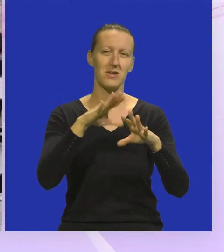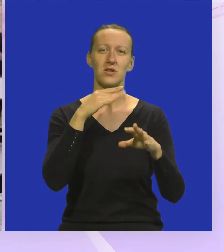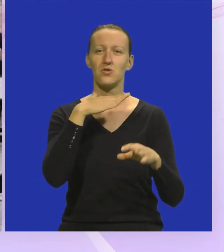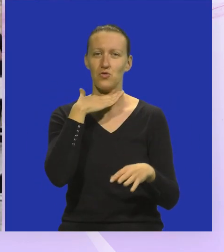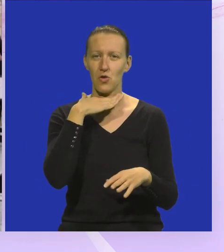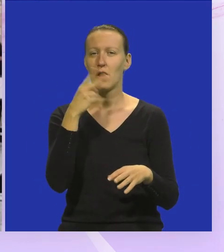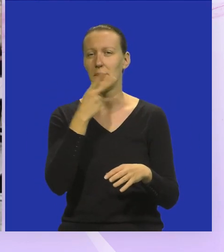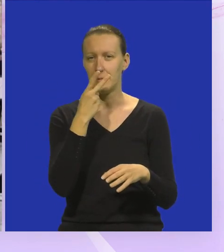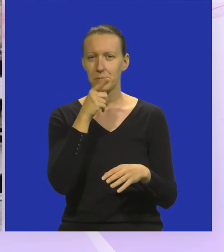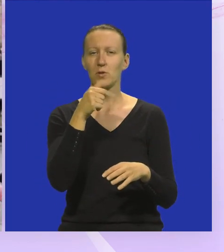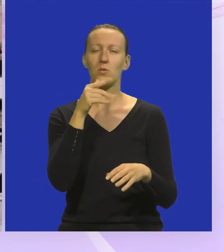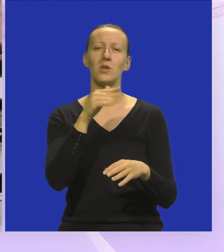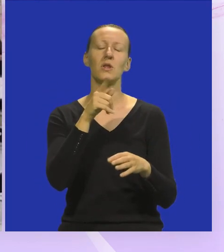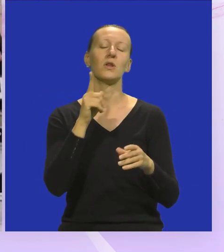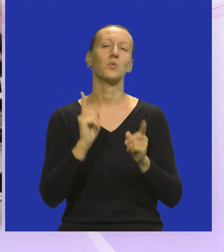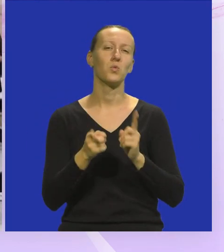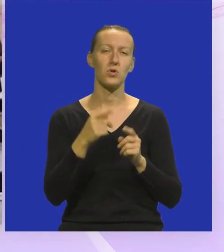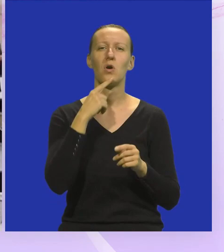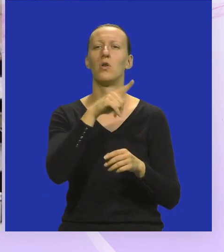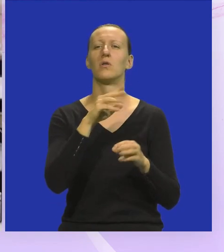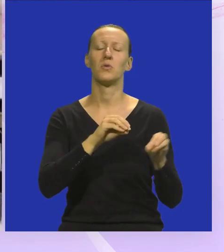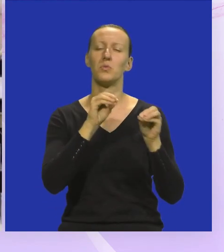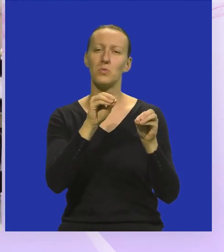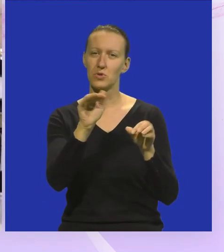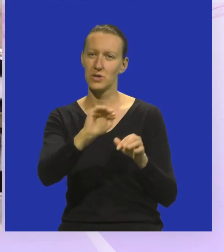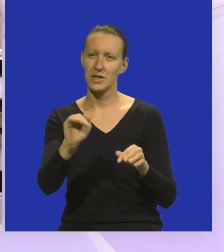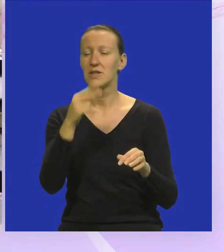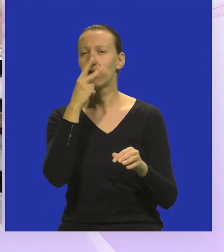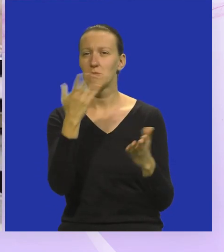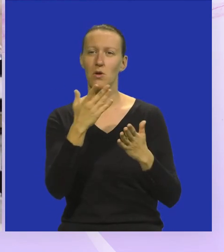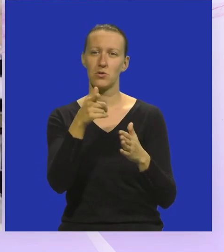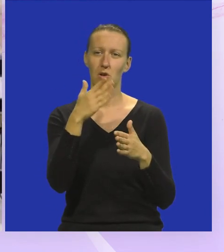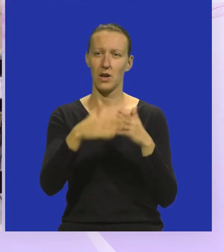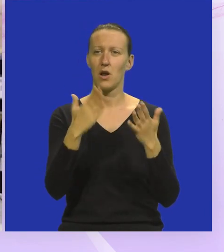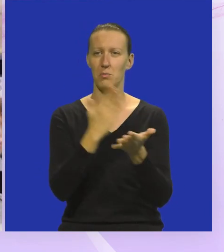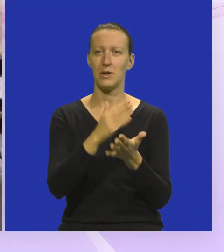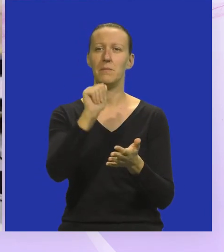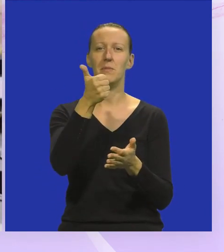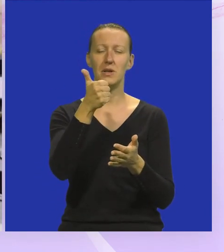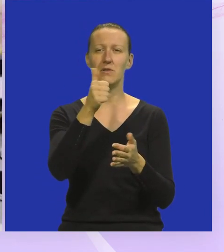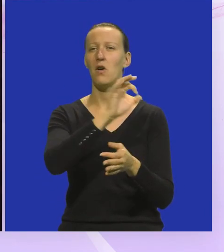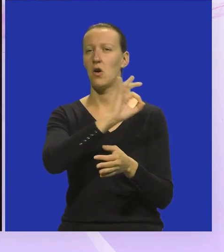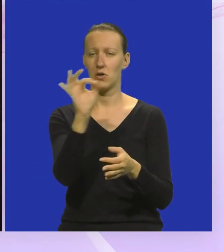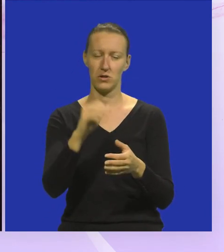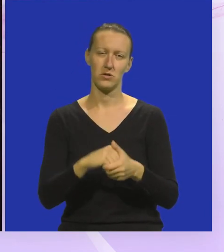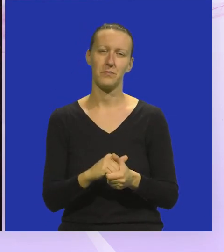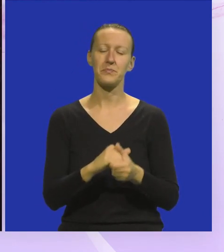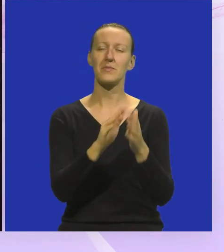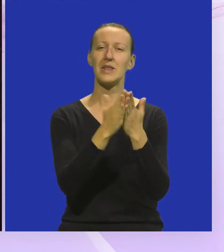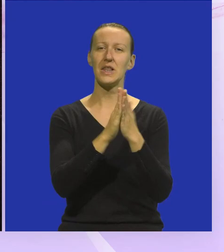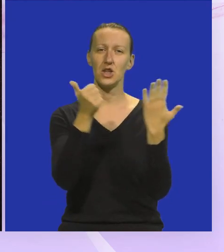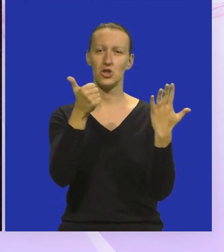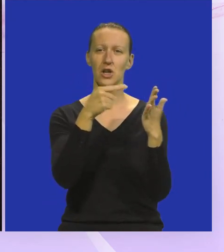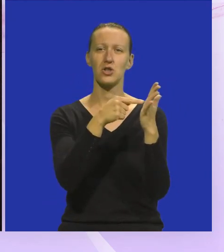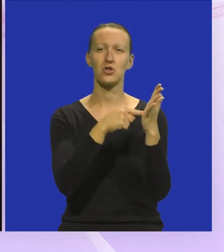i školu naravno, tu su učitelji koji prenose na djecu, vidjet ćemo kako će to ići napred. Sa prvom je išlo odlično. Slikovnica